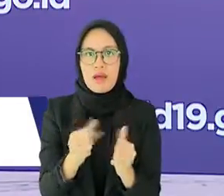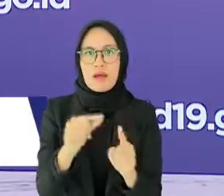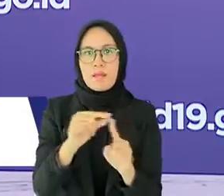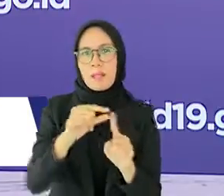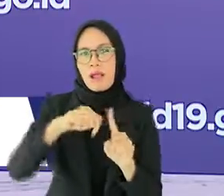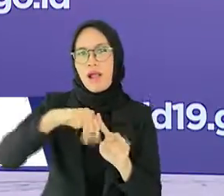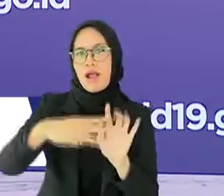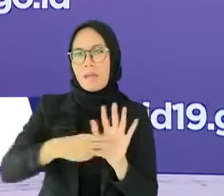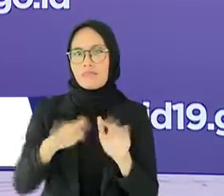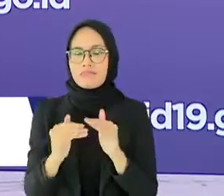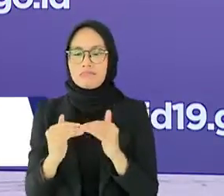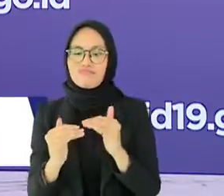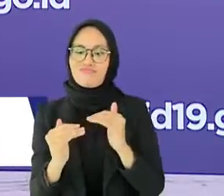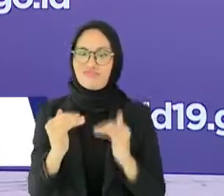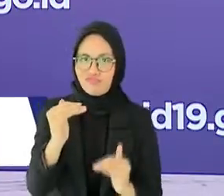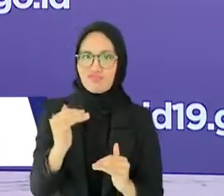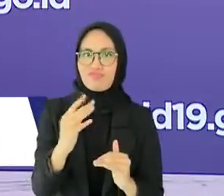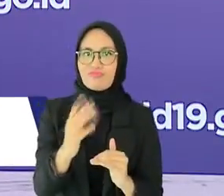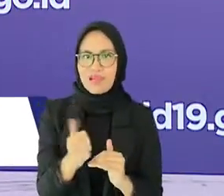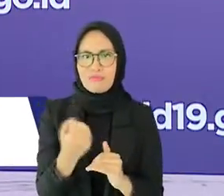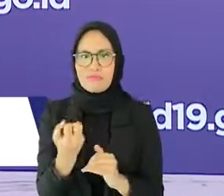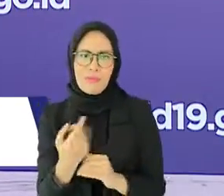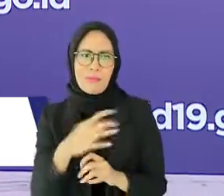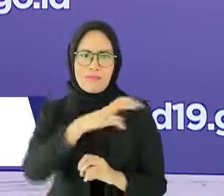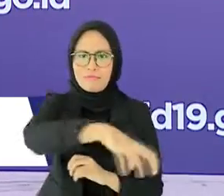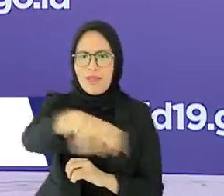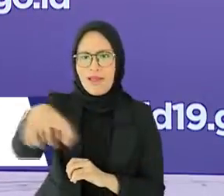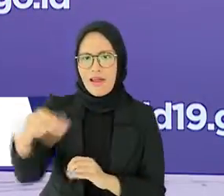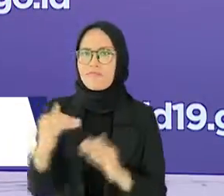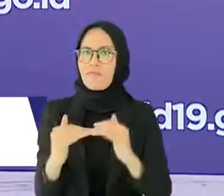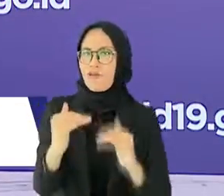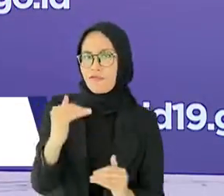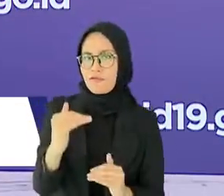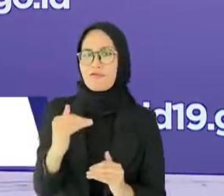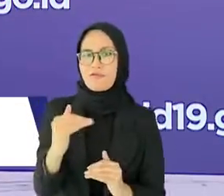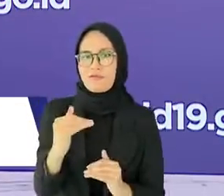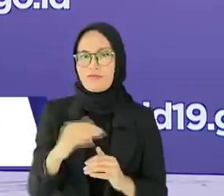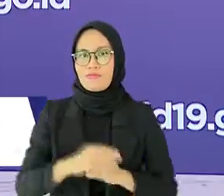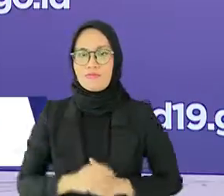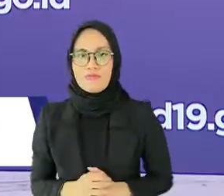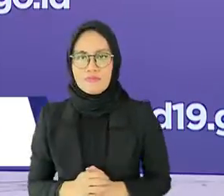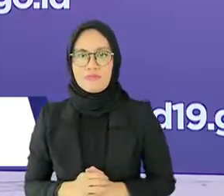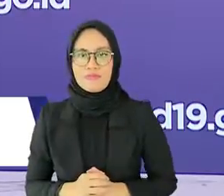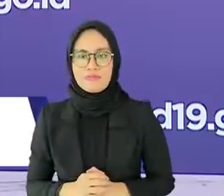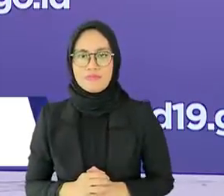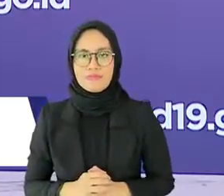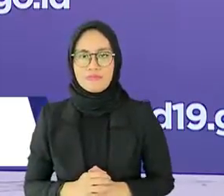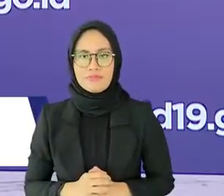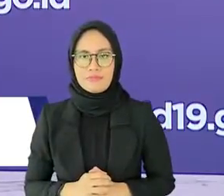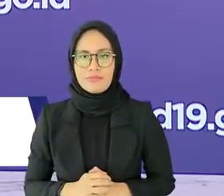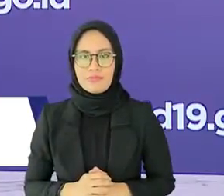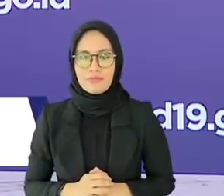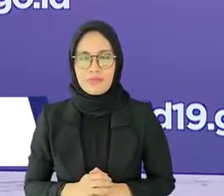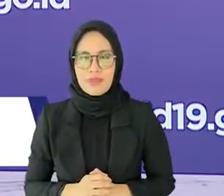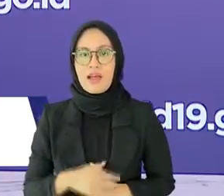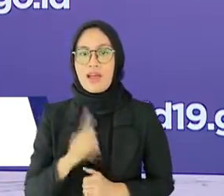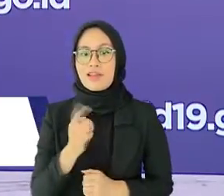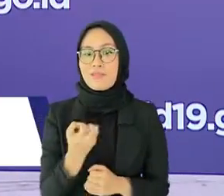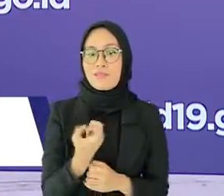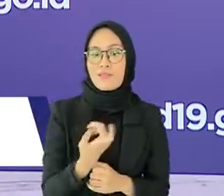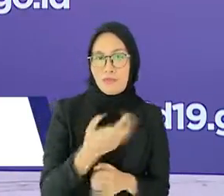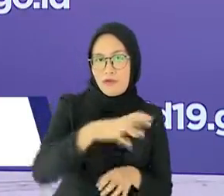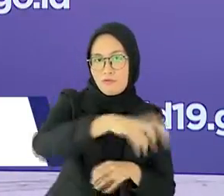kota bahkan berhasil turun ke level 2. Selain itu, pemerintah juga menambahkan wilayah aglomerasi